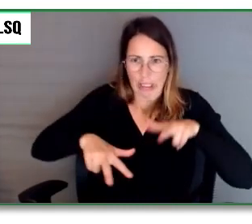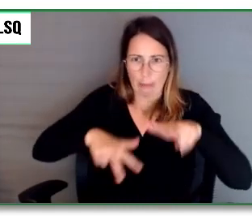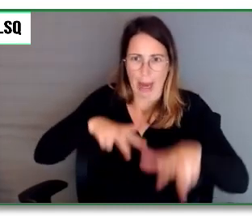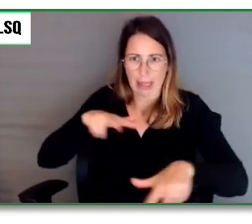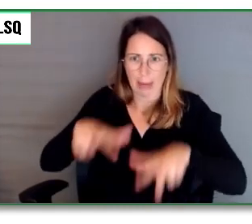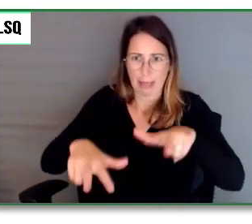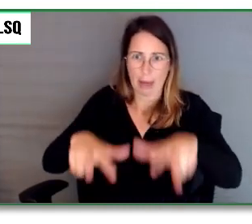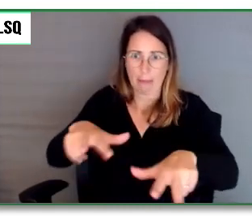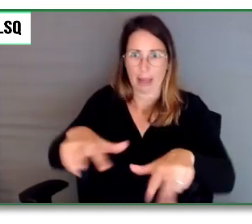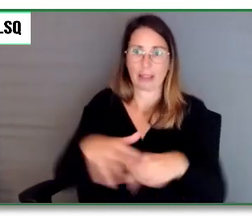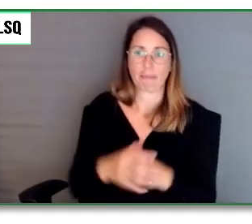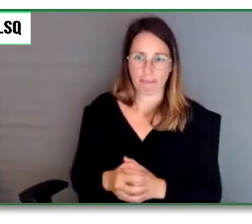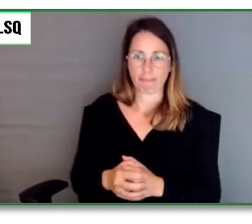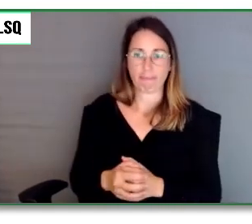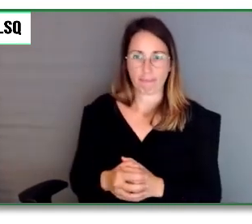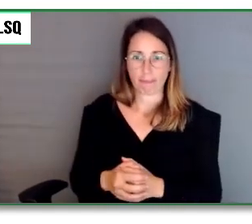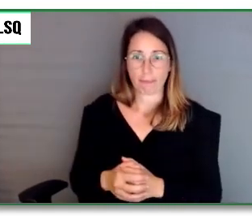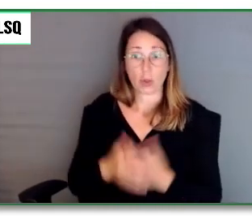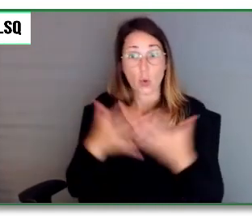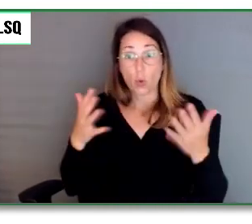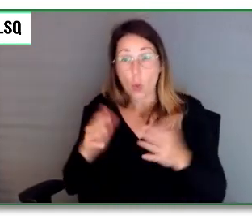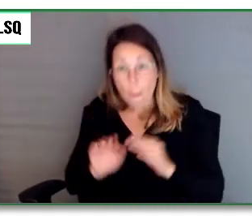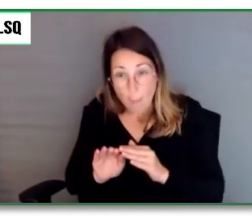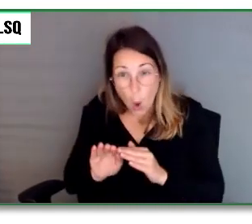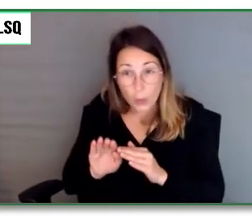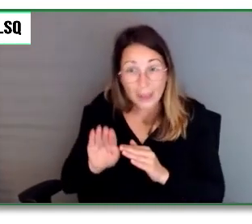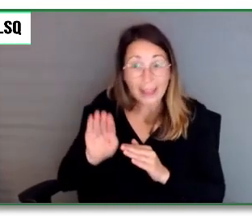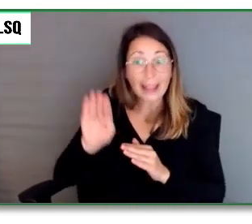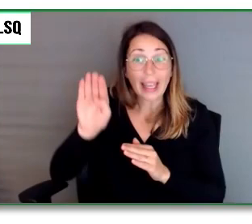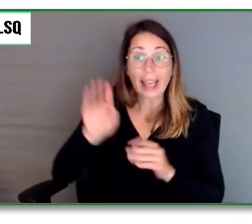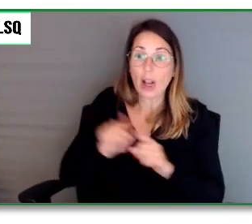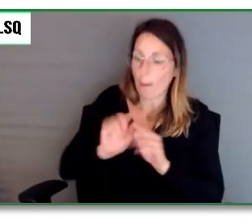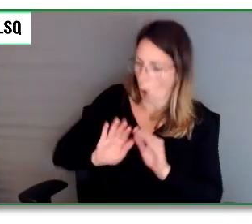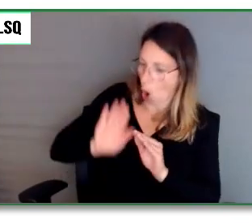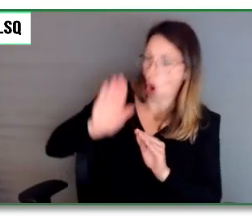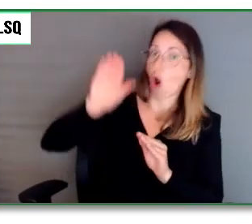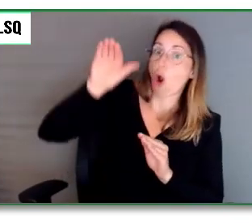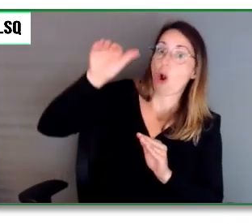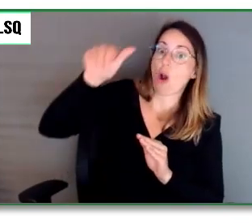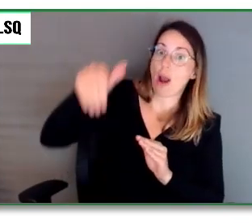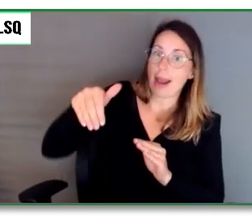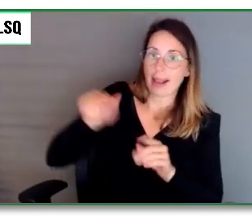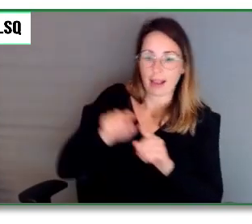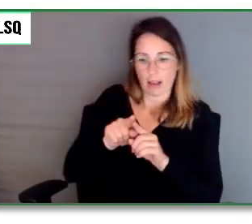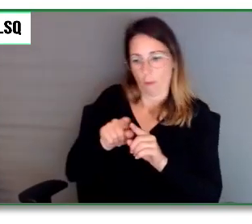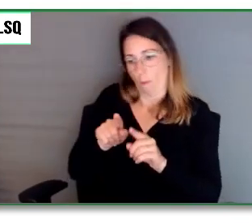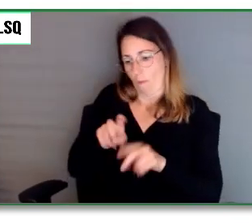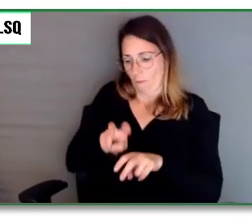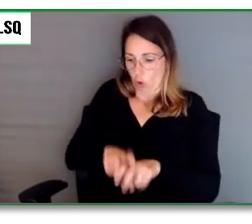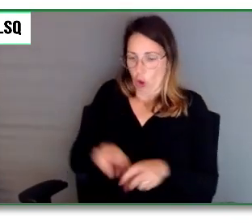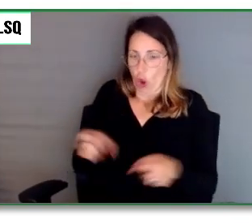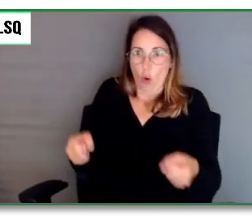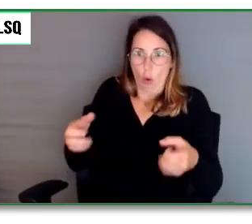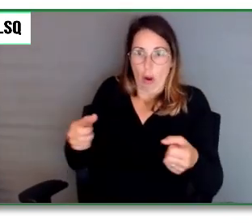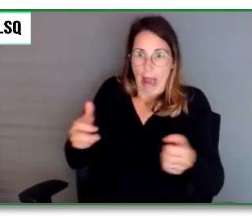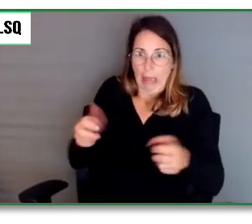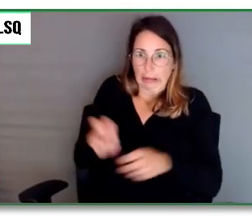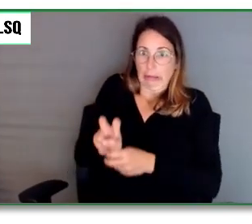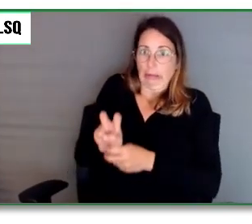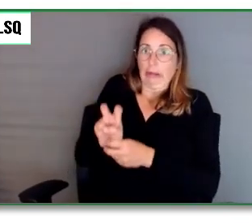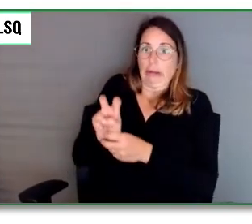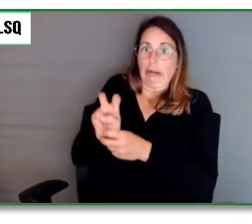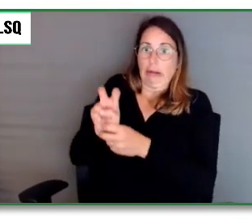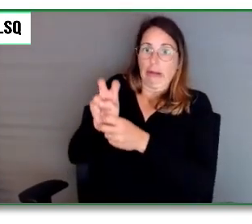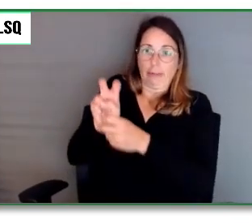ou de monter sur une colline avec un fauteuil roulant. Ce sont des obstacles qui proviennent de la